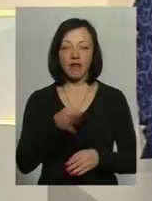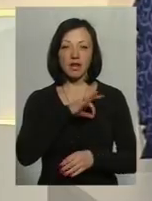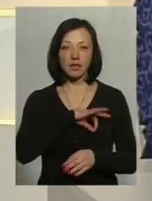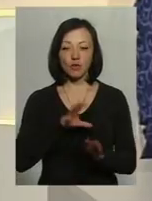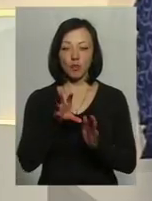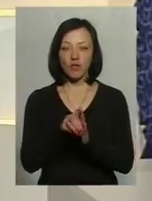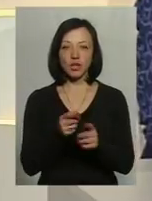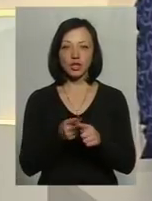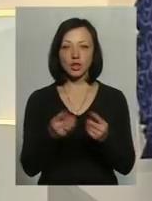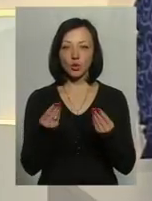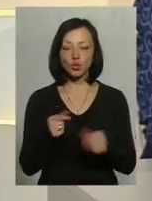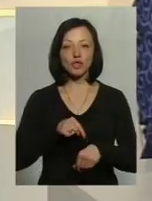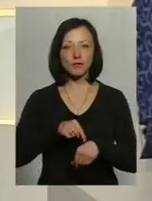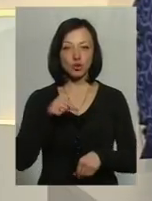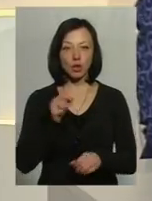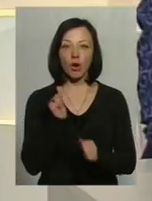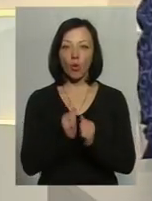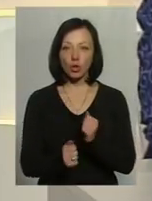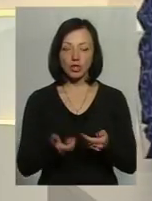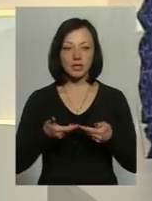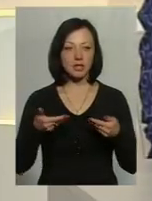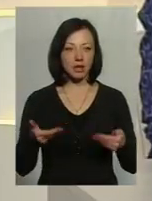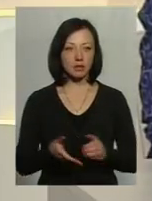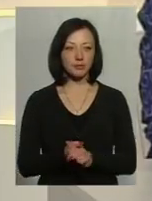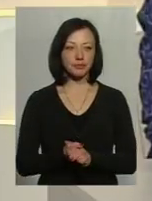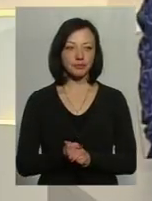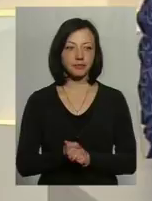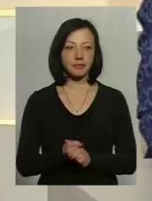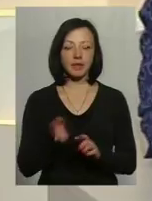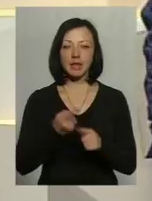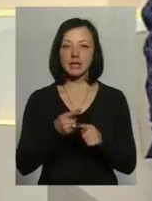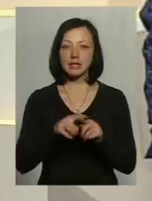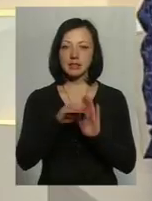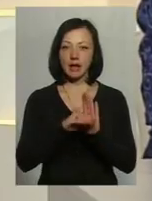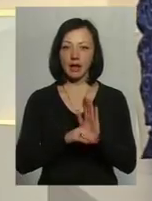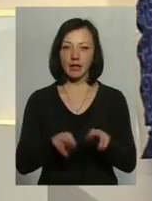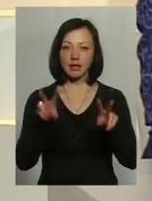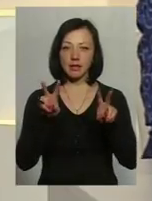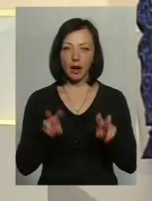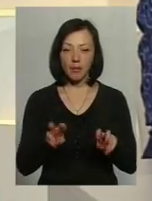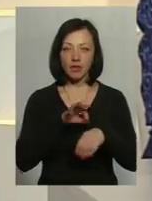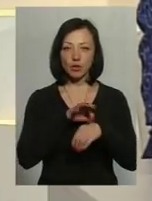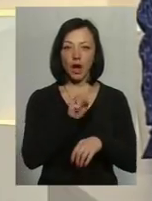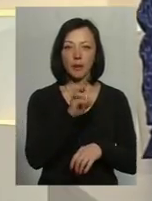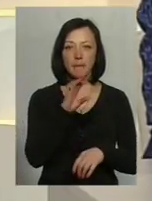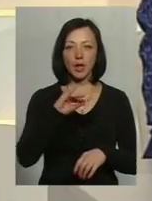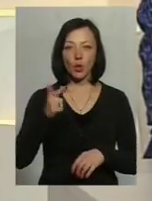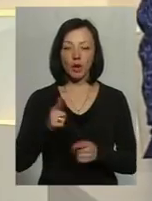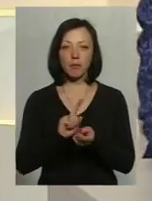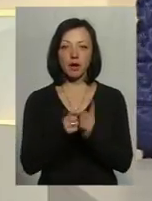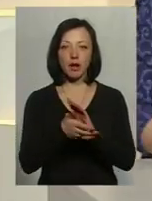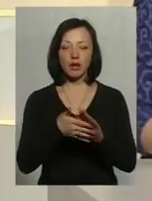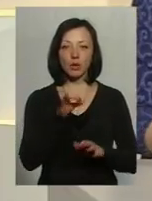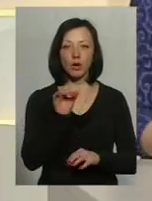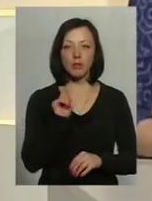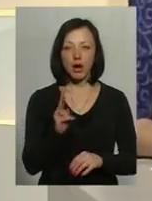впровадження цих коштів відчули кожен із нас. Це тема, я на бендюг переклад на жестову мову Ольги Рибак,